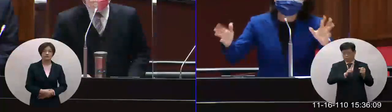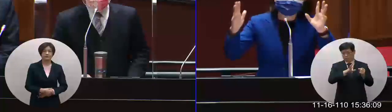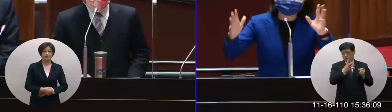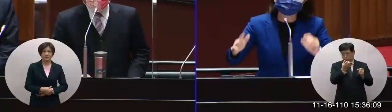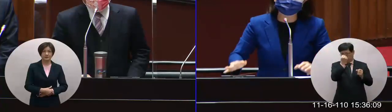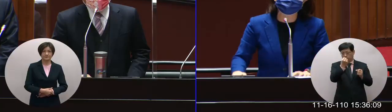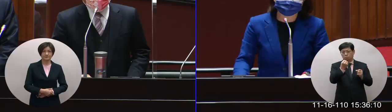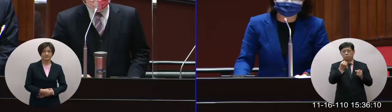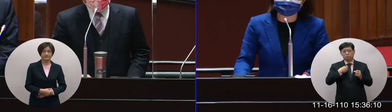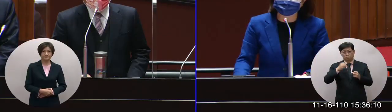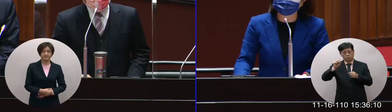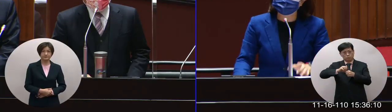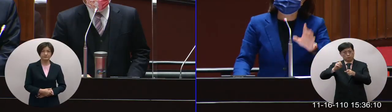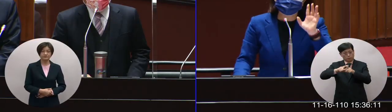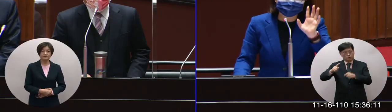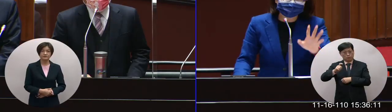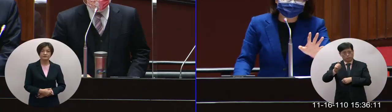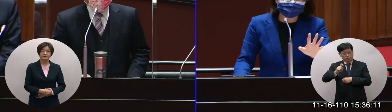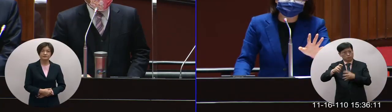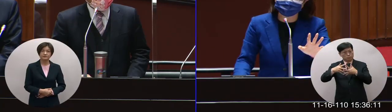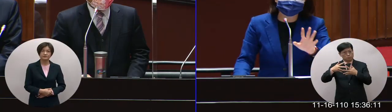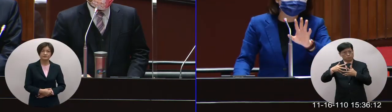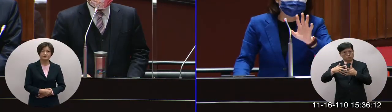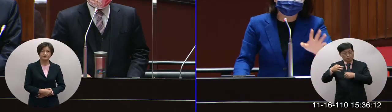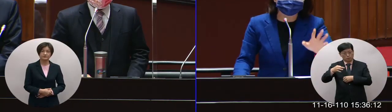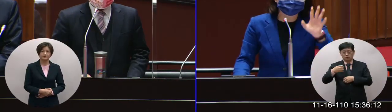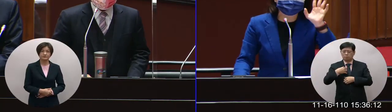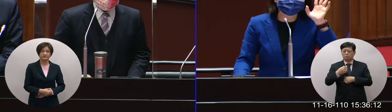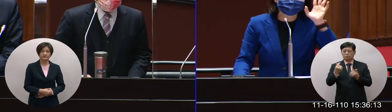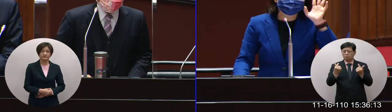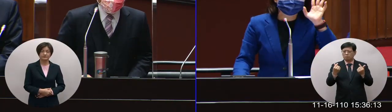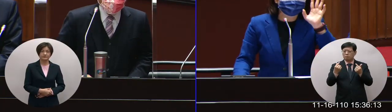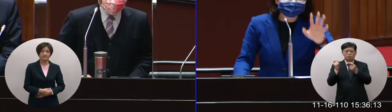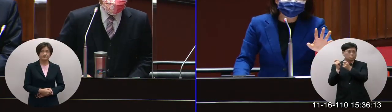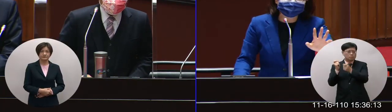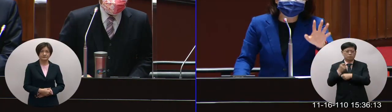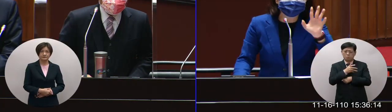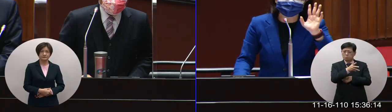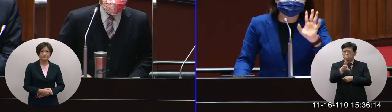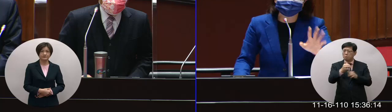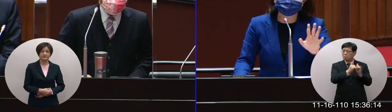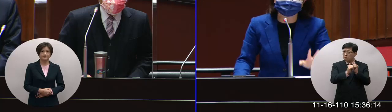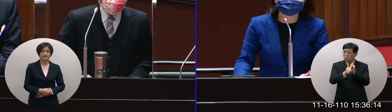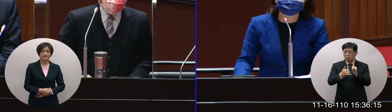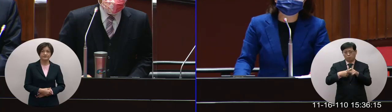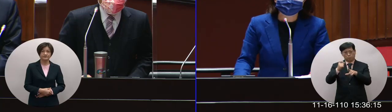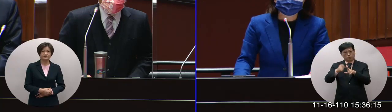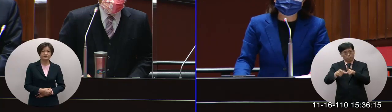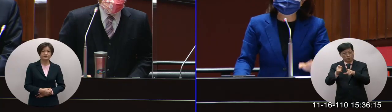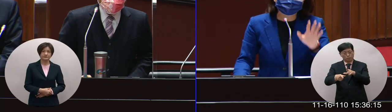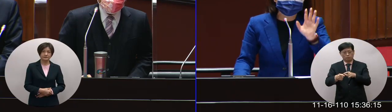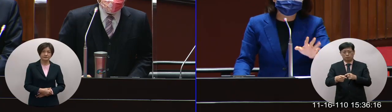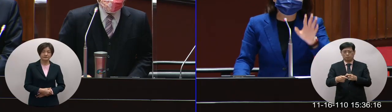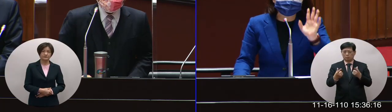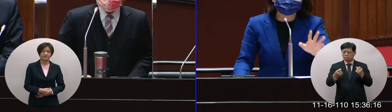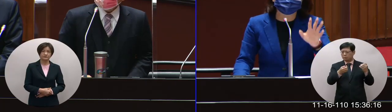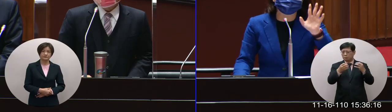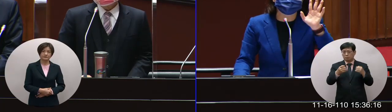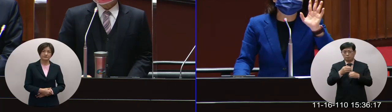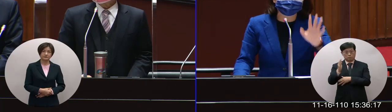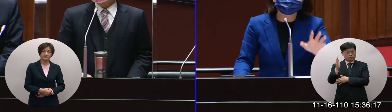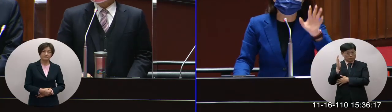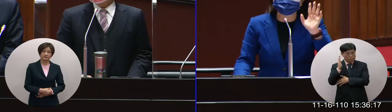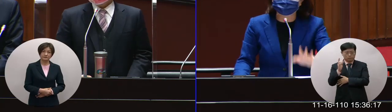有權限加來大概有十美元但是我告訴你我最近不管是跟民間包括我們的企業都在說